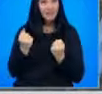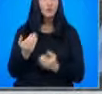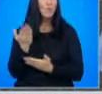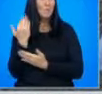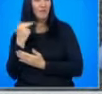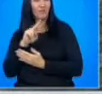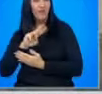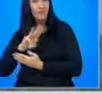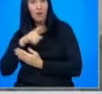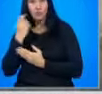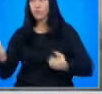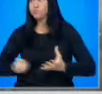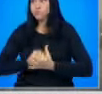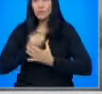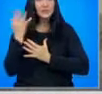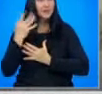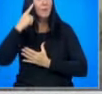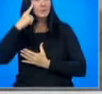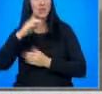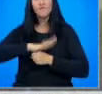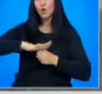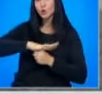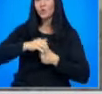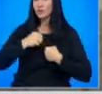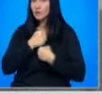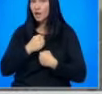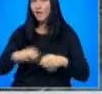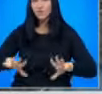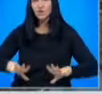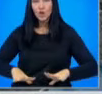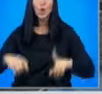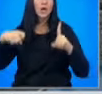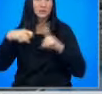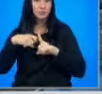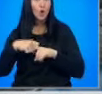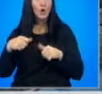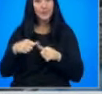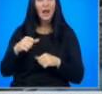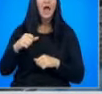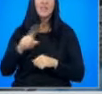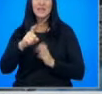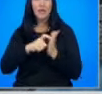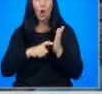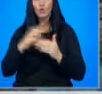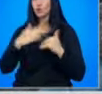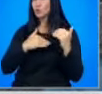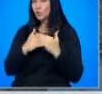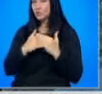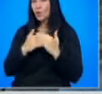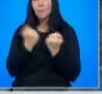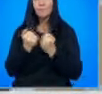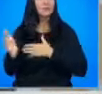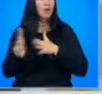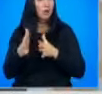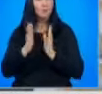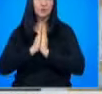3 изригна. Смята се, че в основата на трагерията в градчето Каса Мичола терме е незаконното строителство. Местни